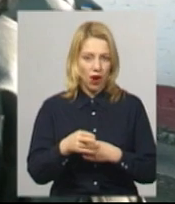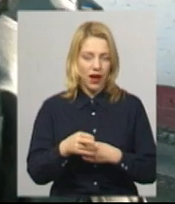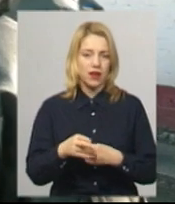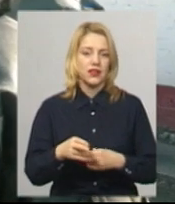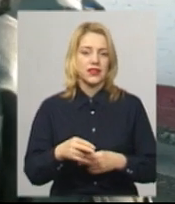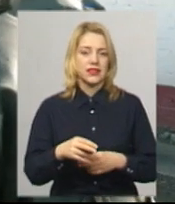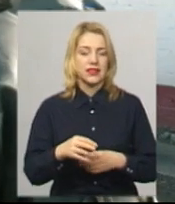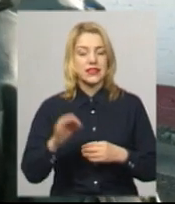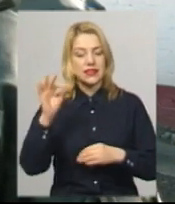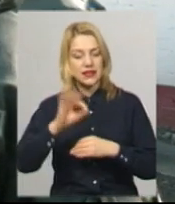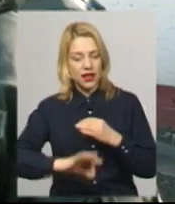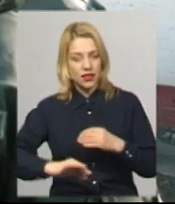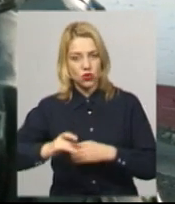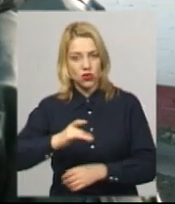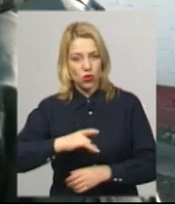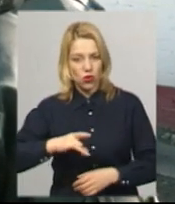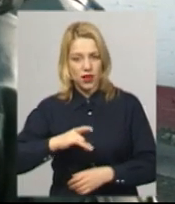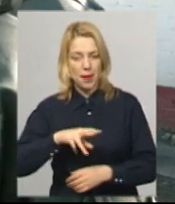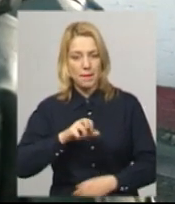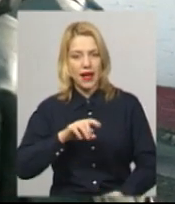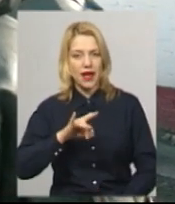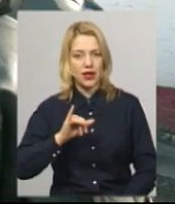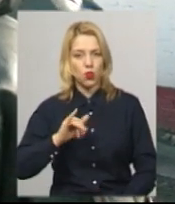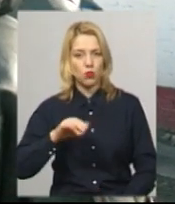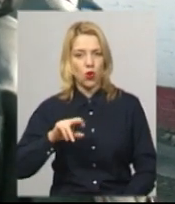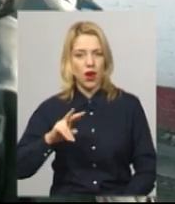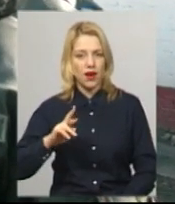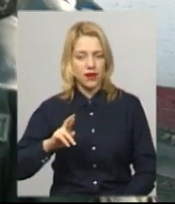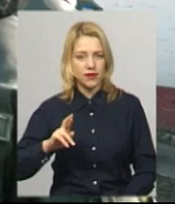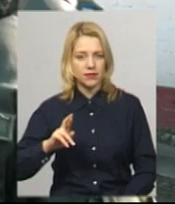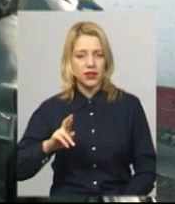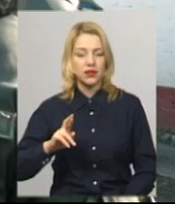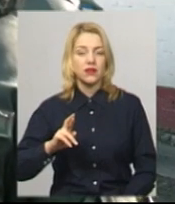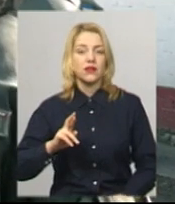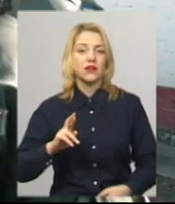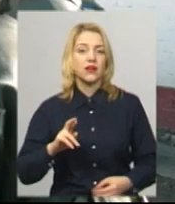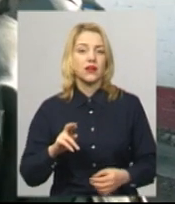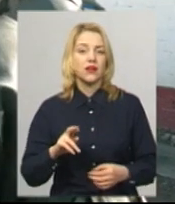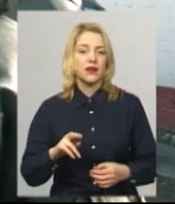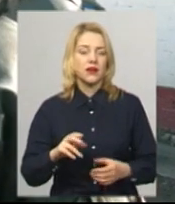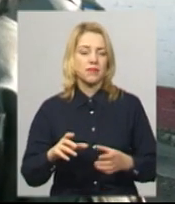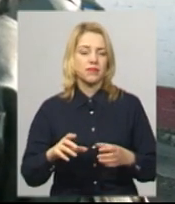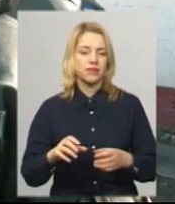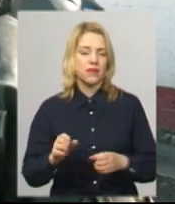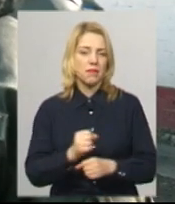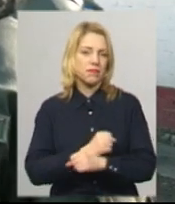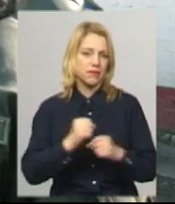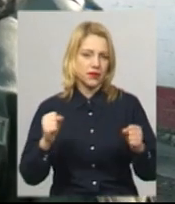району Маріуполя, міна попала в блюндаж, де